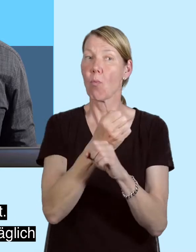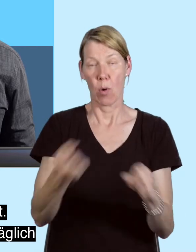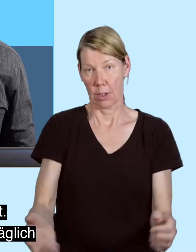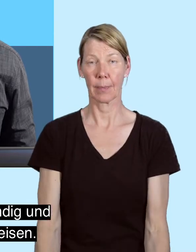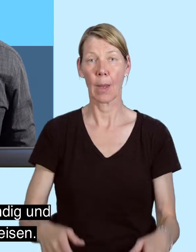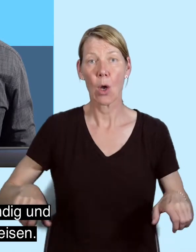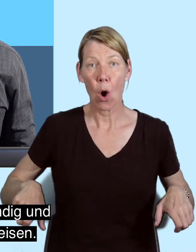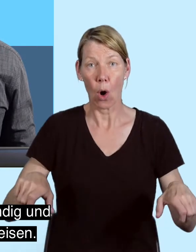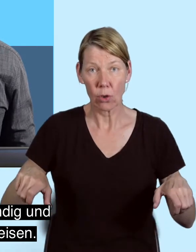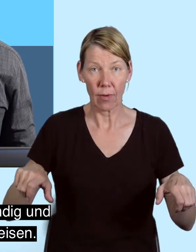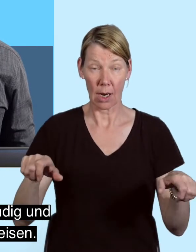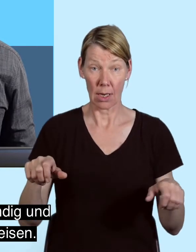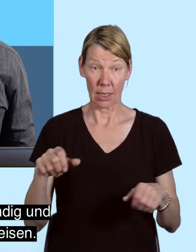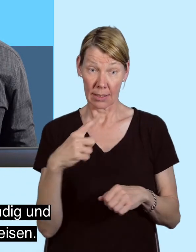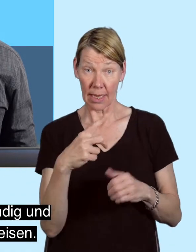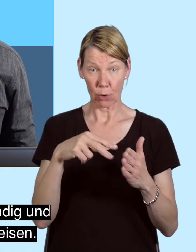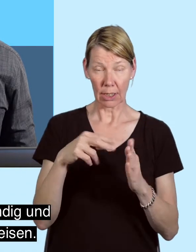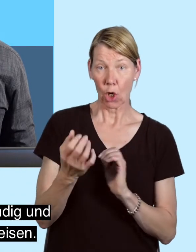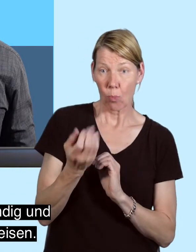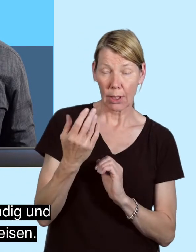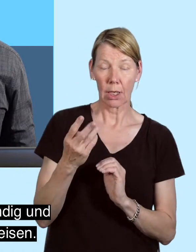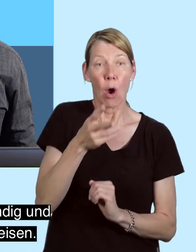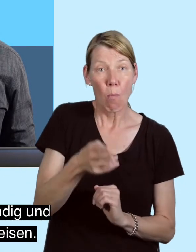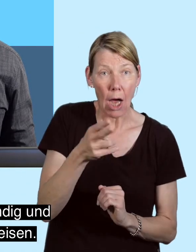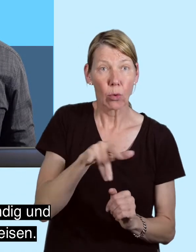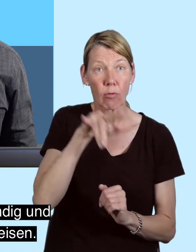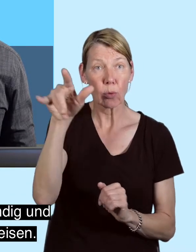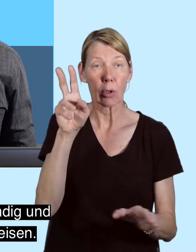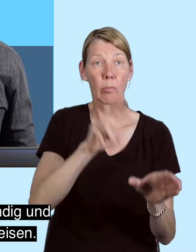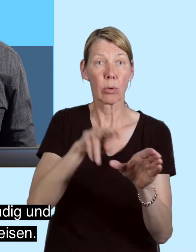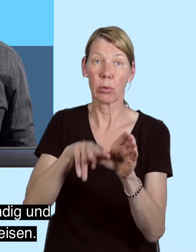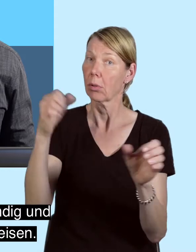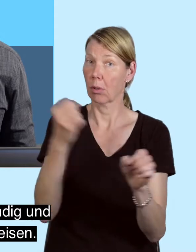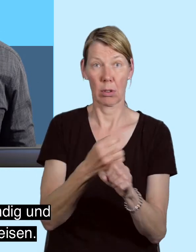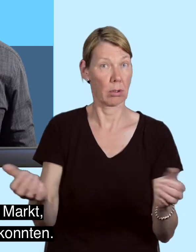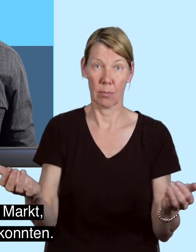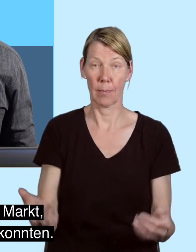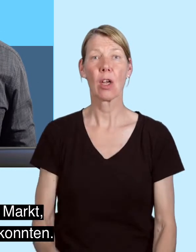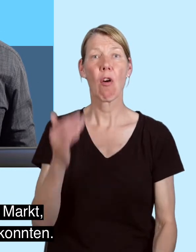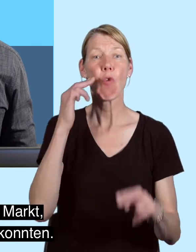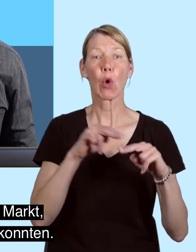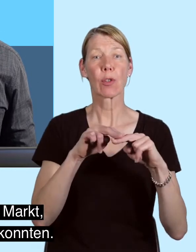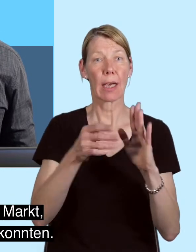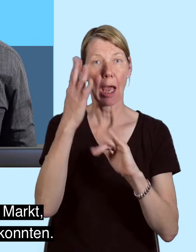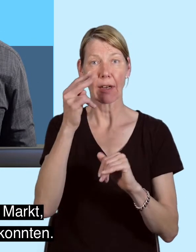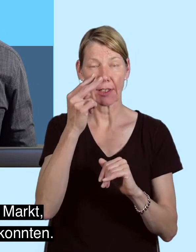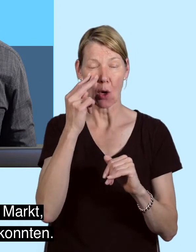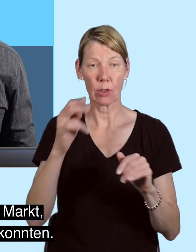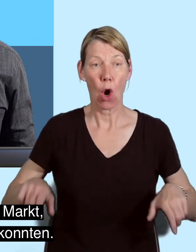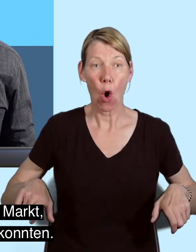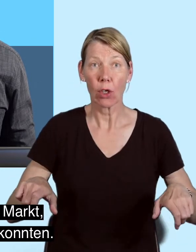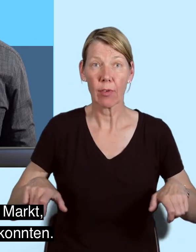alltäglich. RollstuhlfahrerInnen konnten nicht selbstständig und spontan mit der Bahn oder dem Flugzeug reisen. Teilweise gab es keine